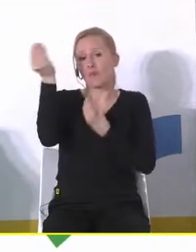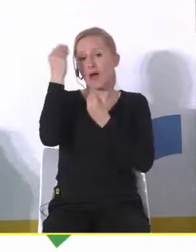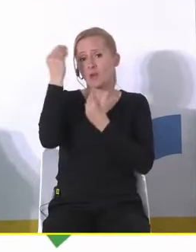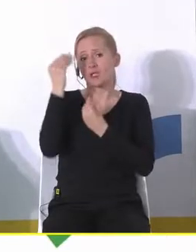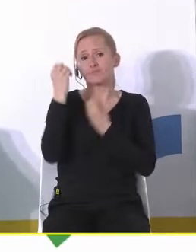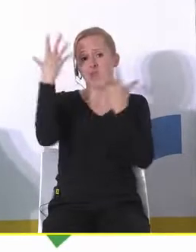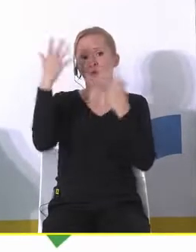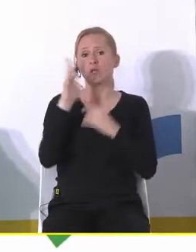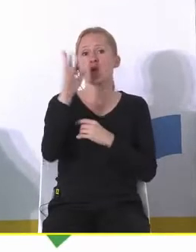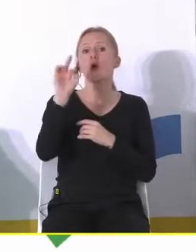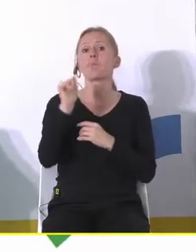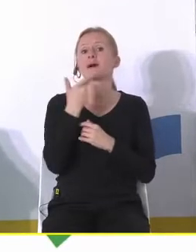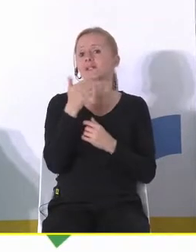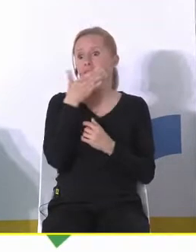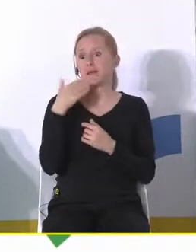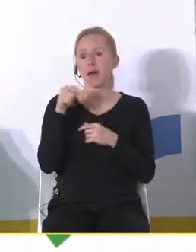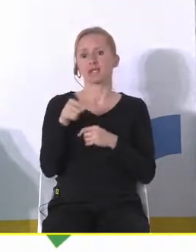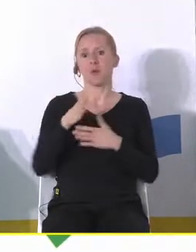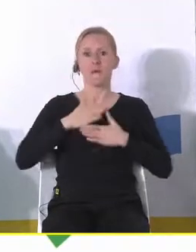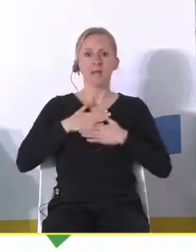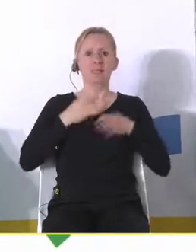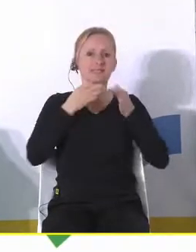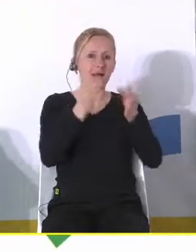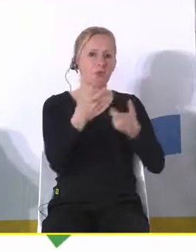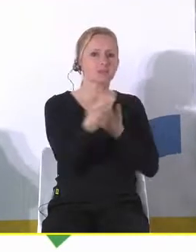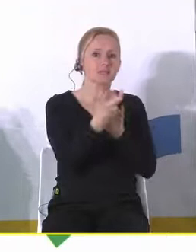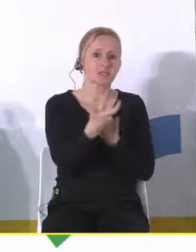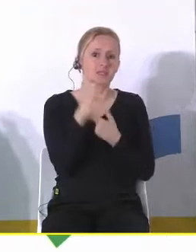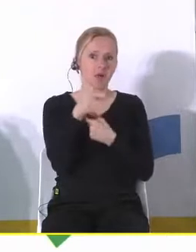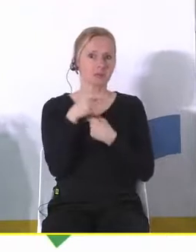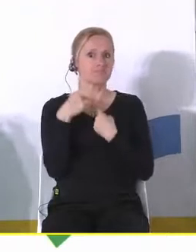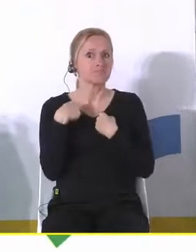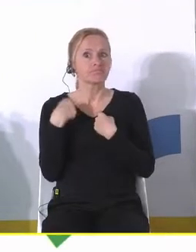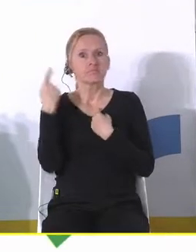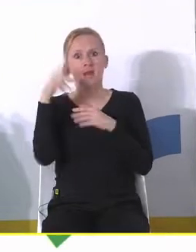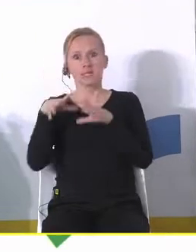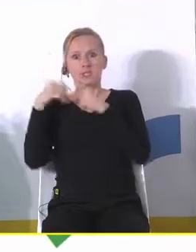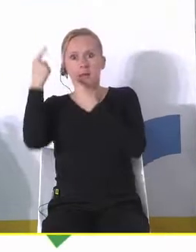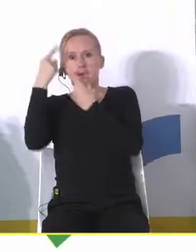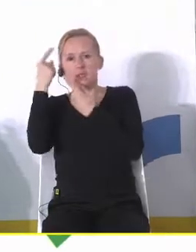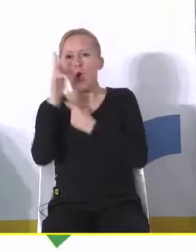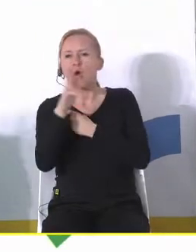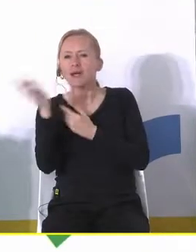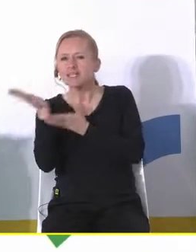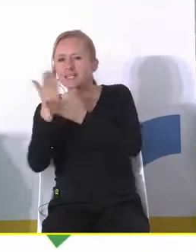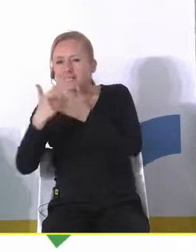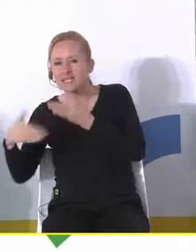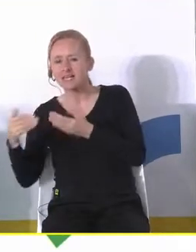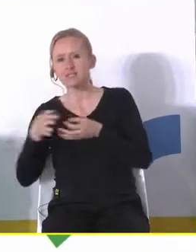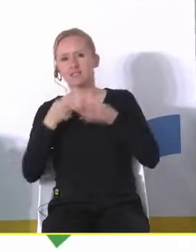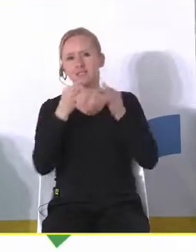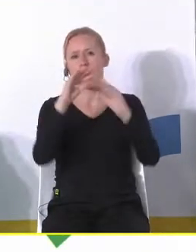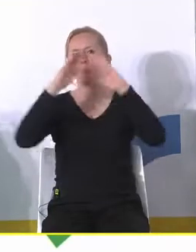Kopernik takiego prawdziwego zdarzenia ale mamy wóz strażacki i oni nagle zaczynają myśleć o każdym składniku ich majątku